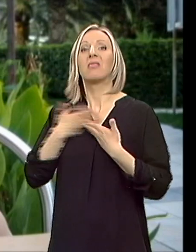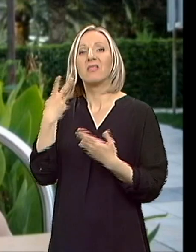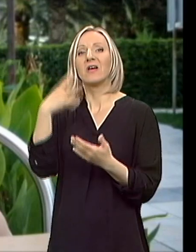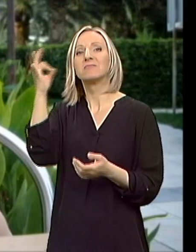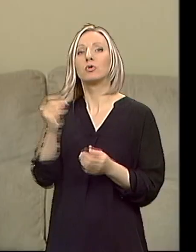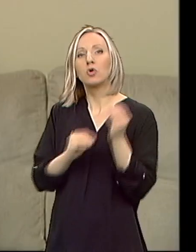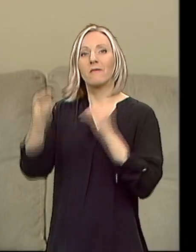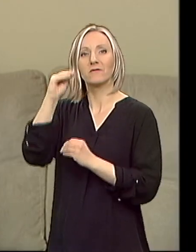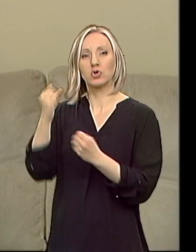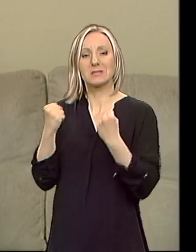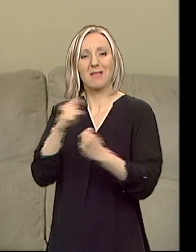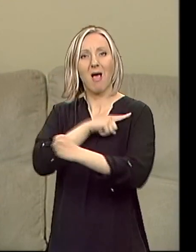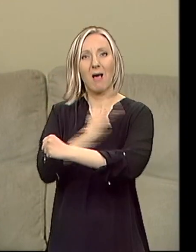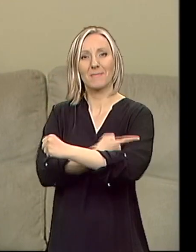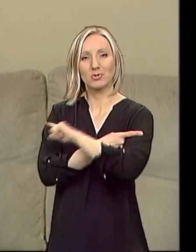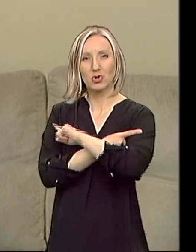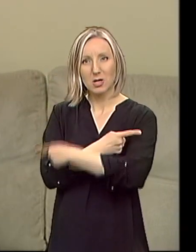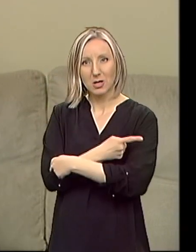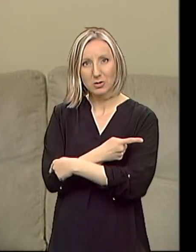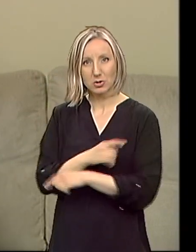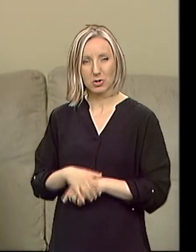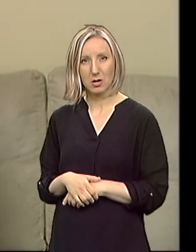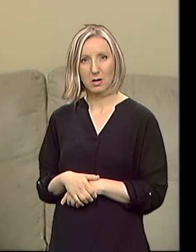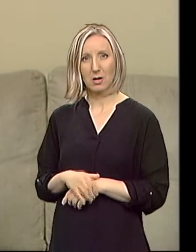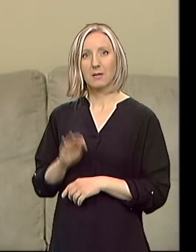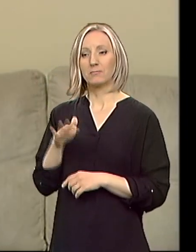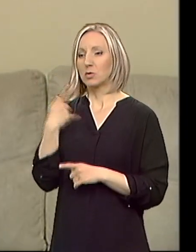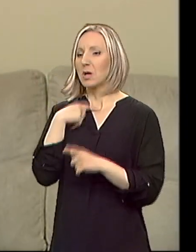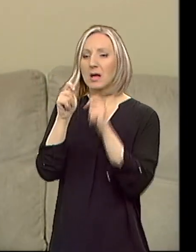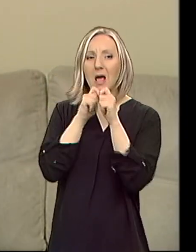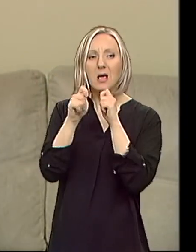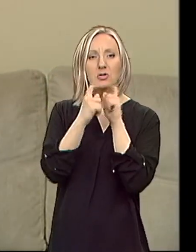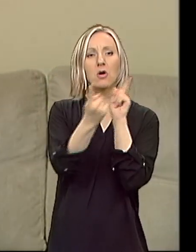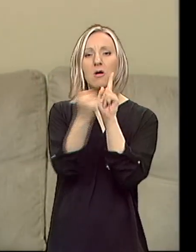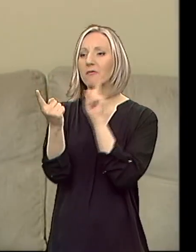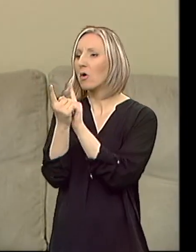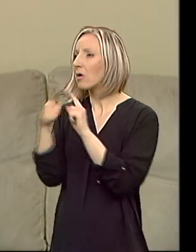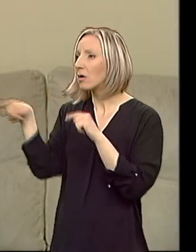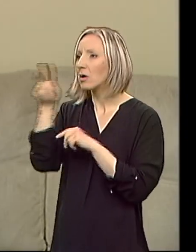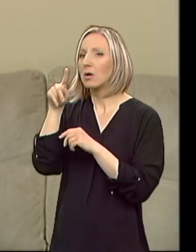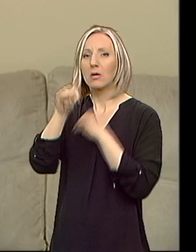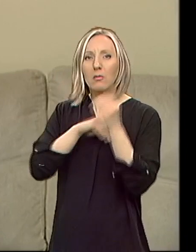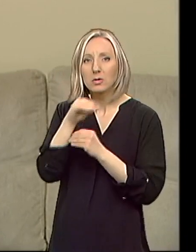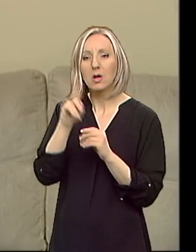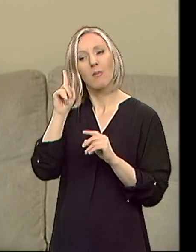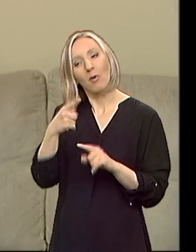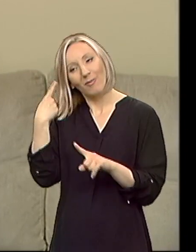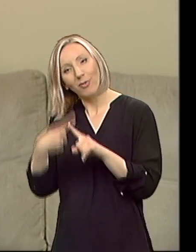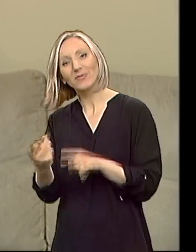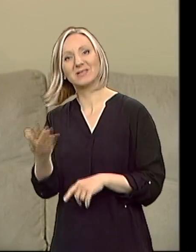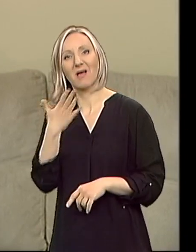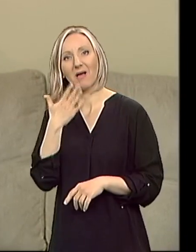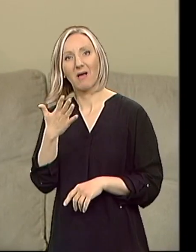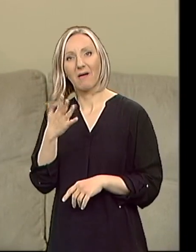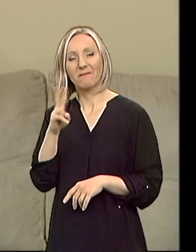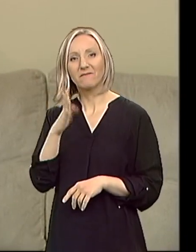mišića. Pored toga, u razgovoru sa drugim roditeljima došli smo do toga da trebaju i deca da piju i vitamine neke